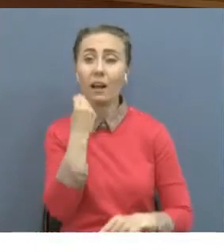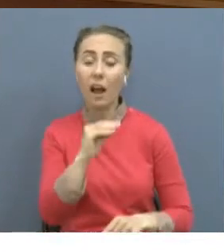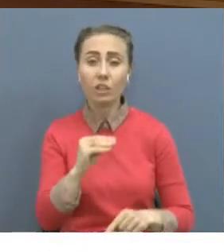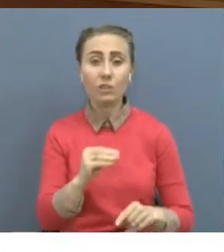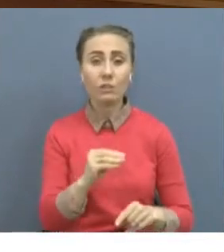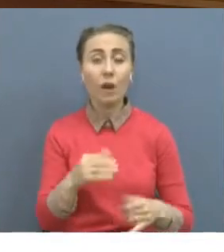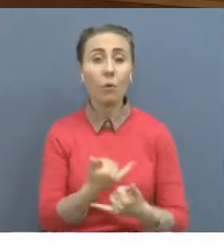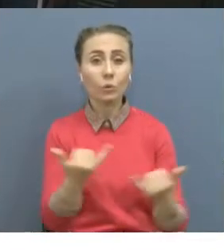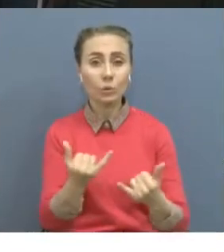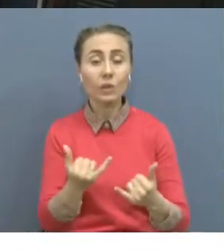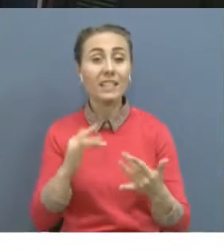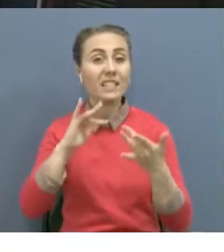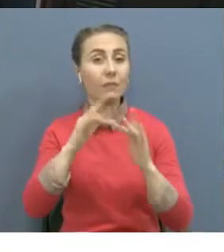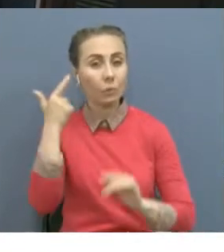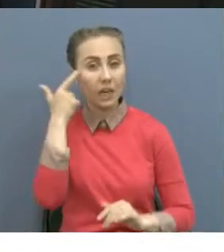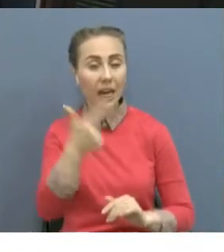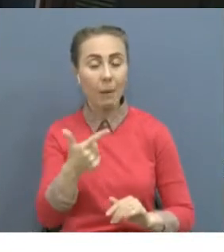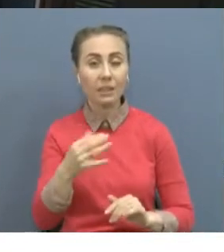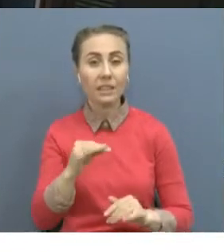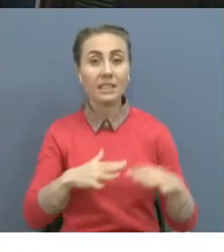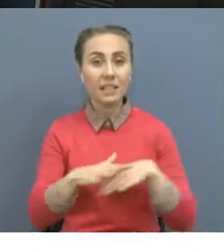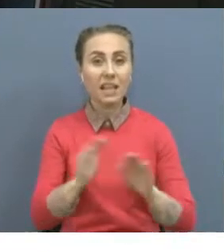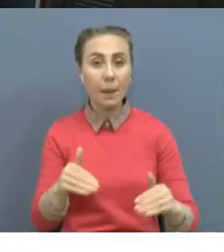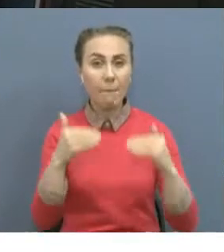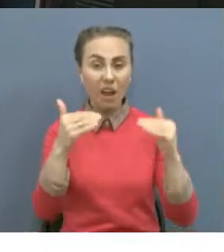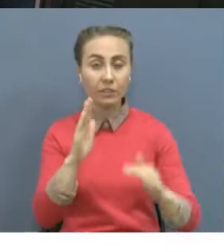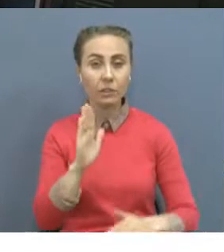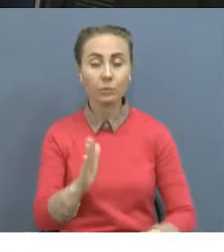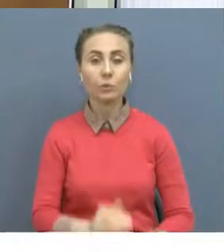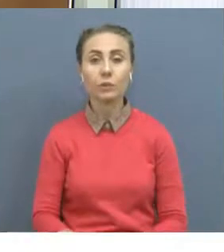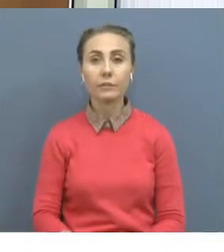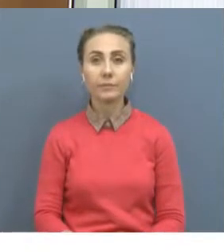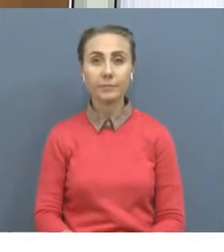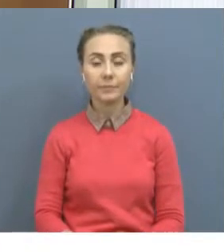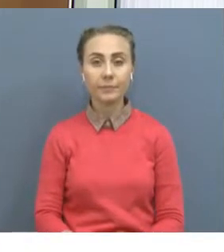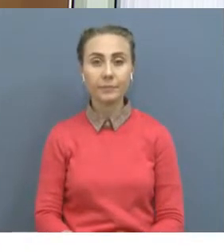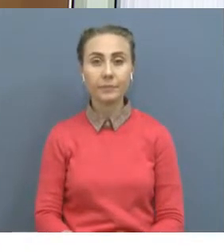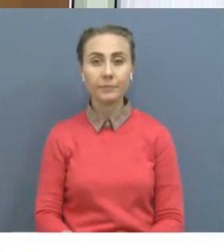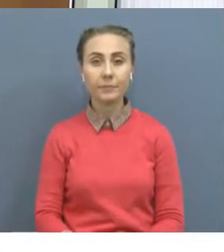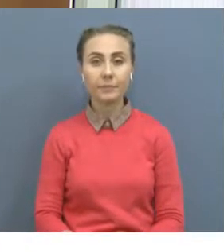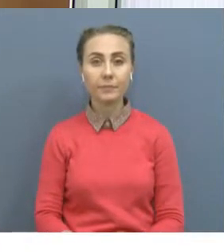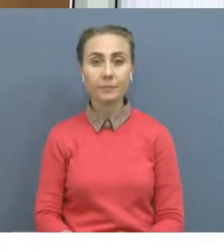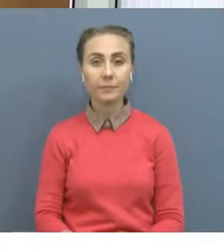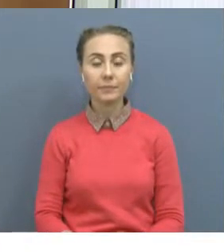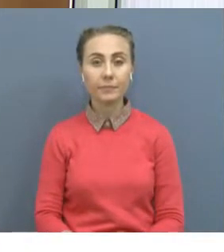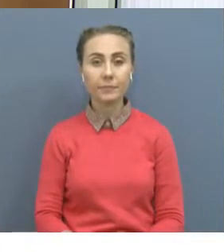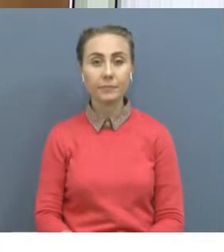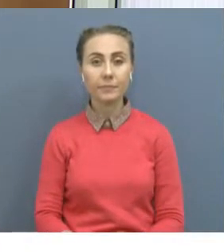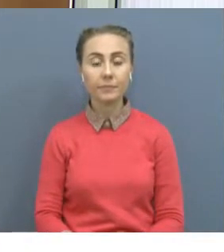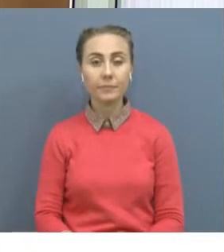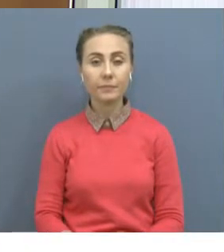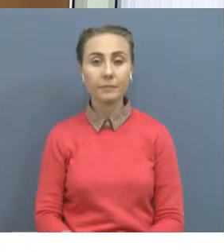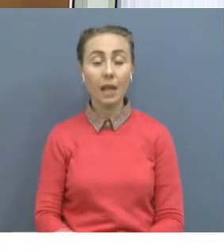қызметтің сапасын көтеріп, Қалықтың сұфырлық сауаттылығын жетіліруге де оғын қықпал етпек. Бұның тиімді дүниесі біріншеден және